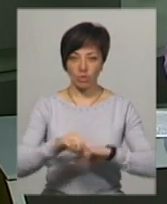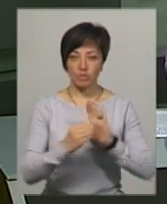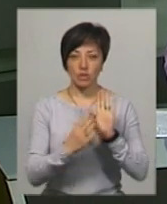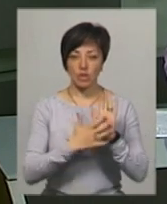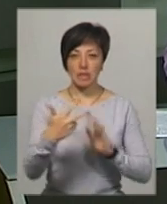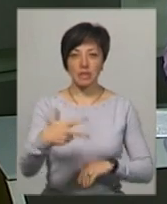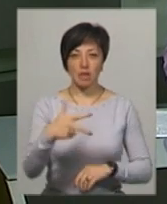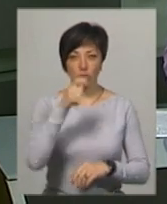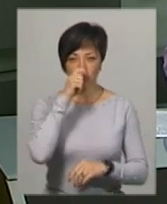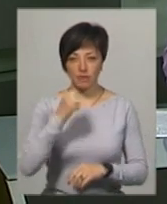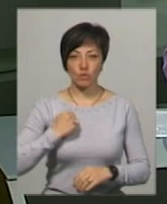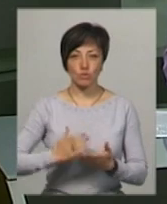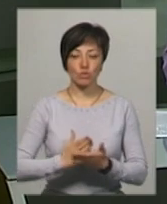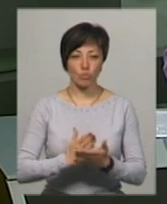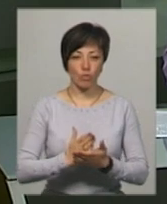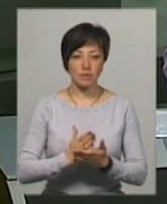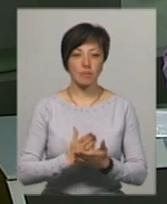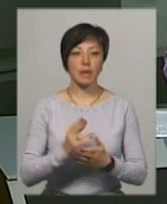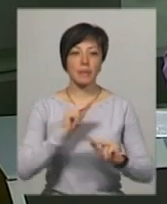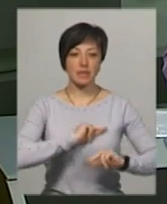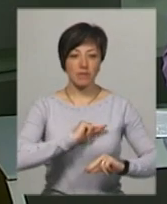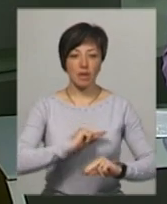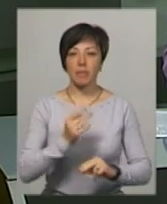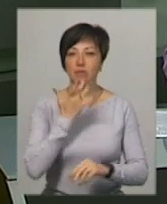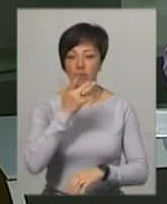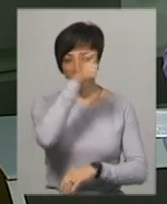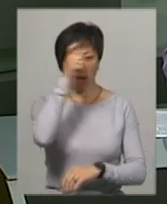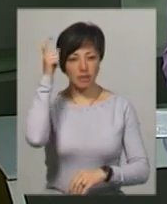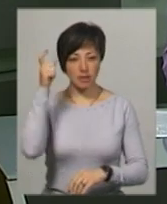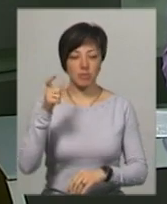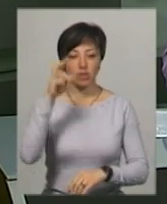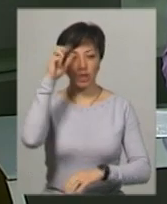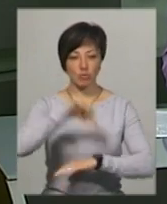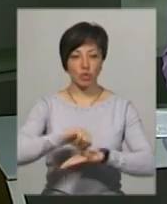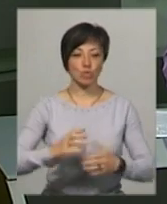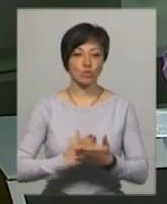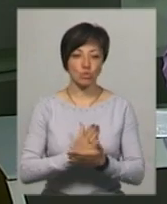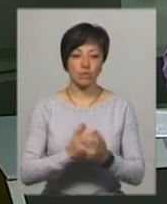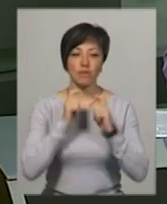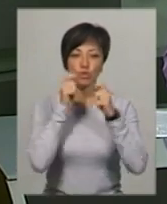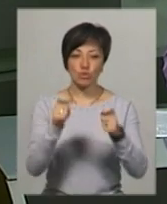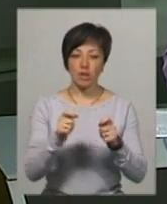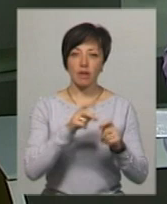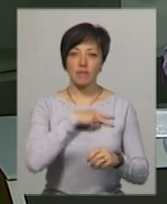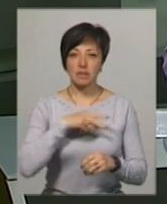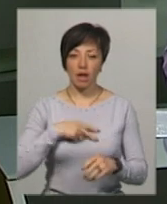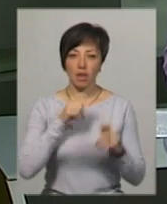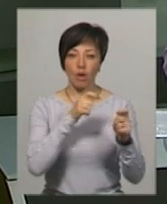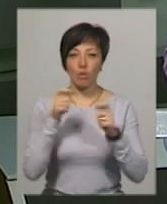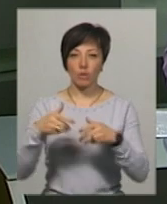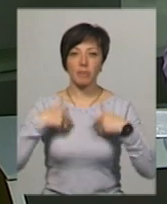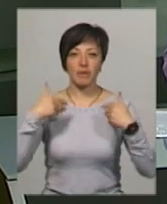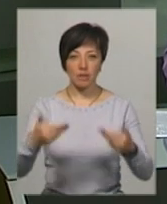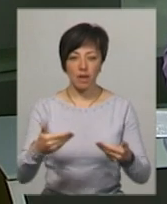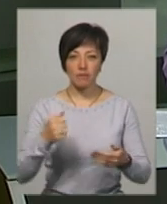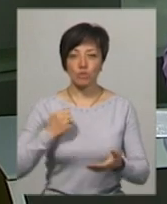в Україні 30 квітня, військовослужбовцям та працівникам Національної академії Держприкордонслужби вручили відзнаки та нагороди. Привітати